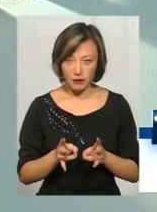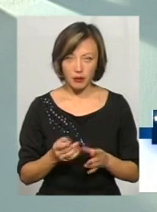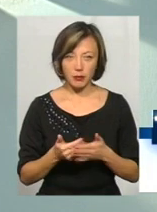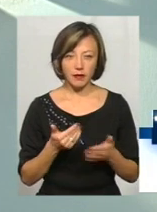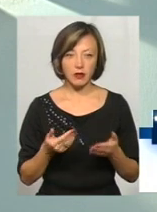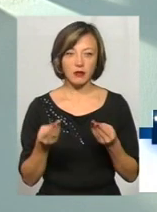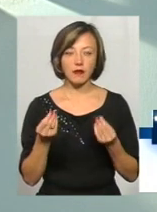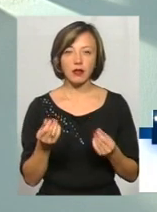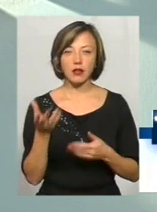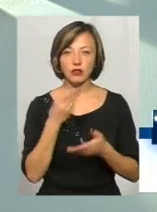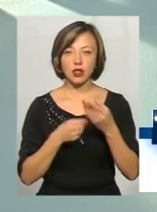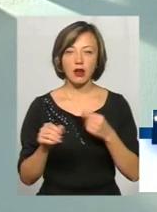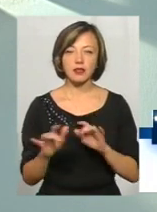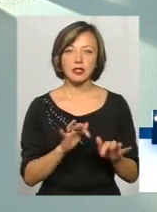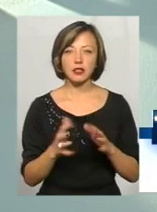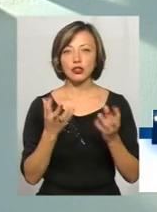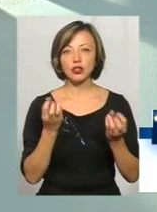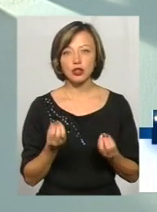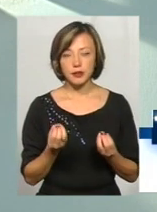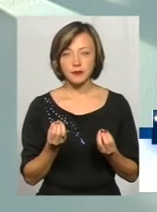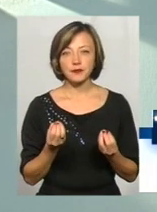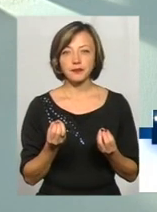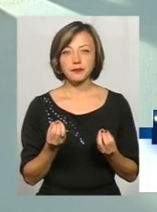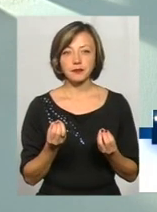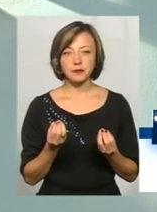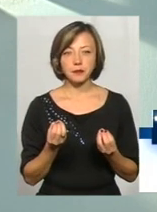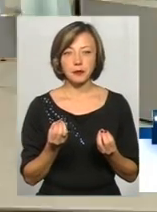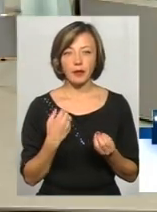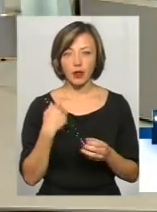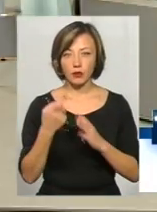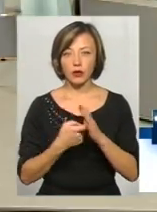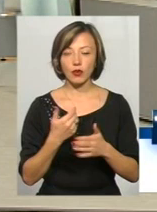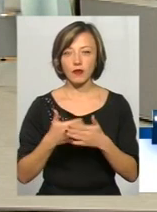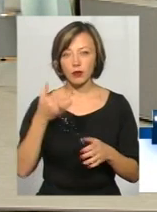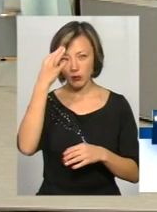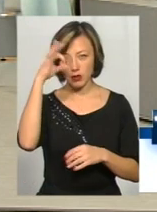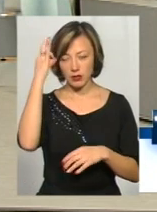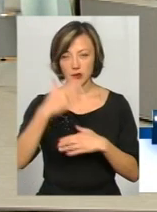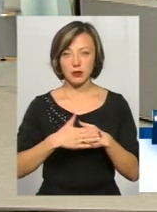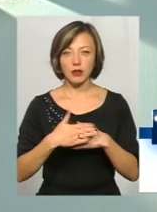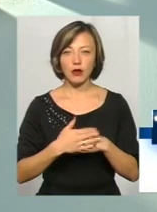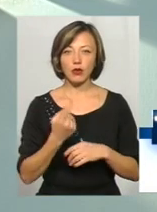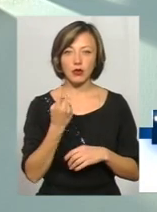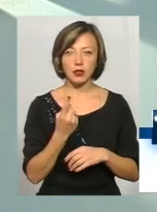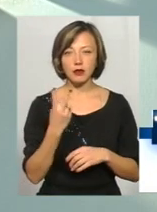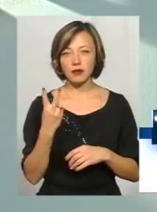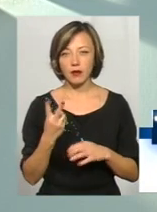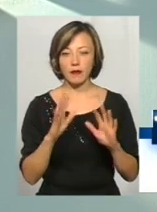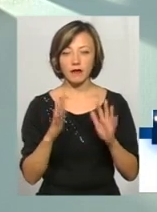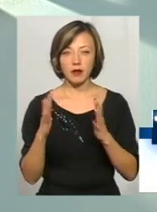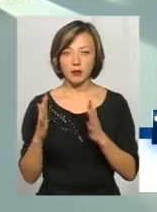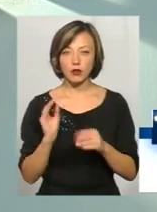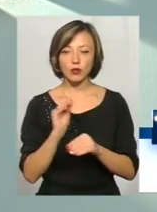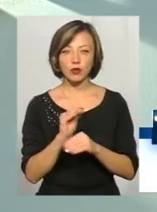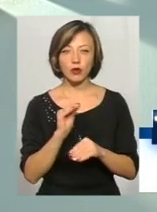потерпівшими від шахрадських дій. Ще я знаю від наших колег десь приблизно по одному випадку